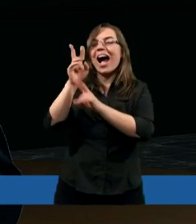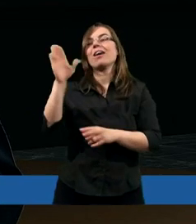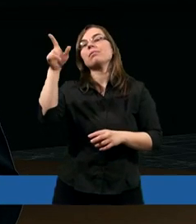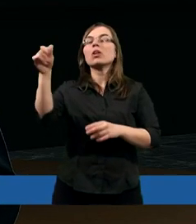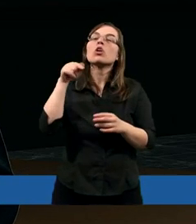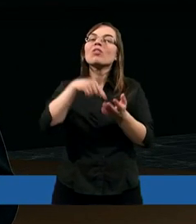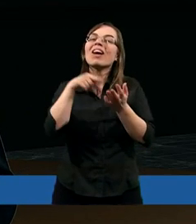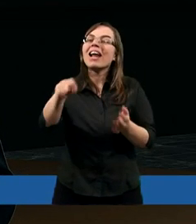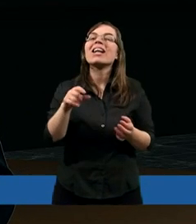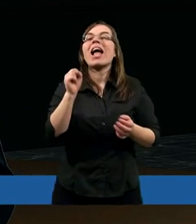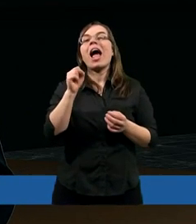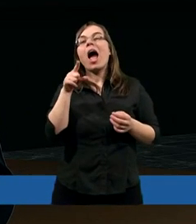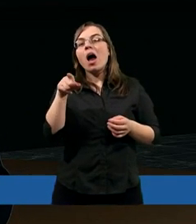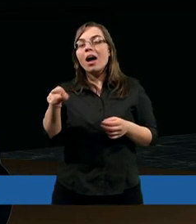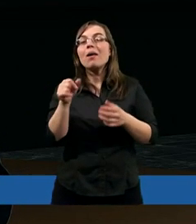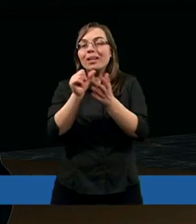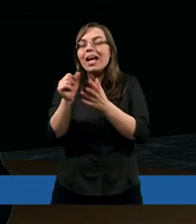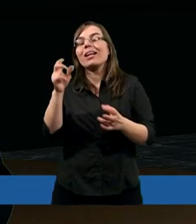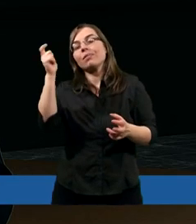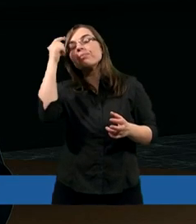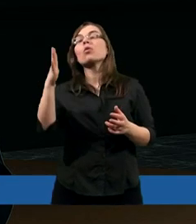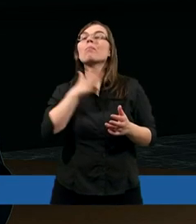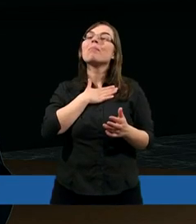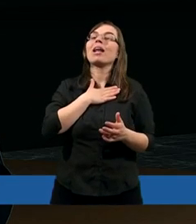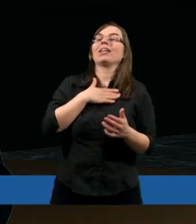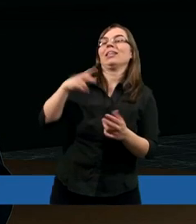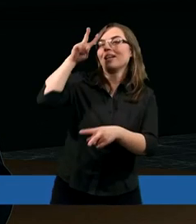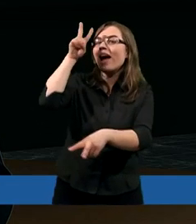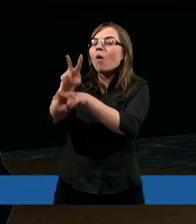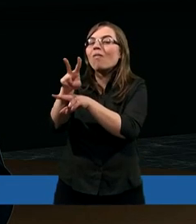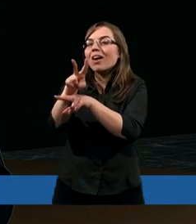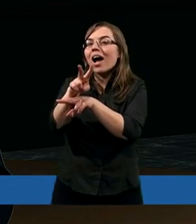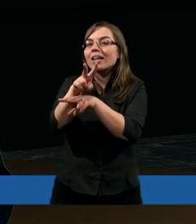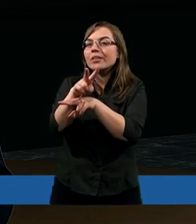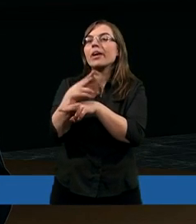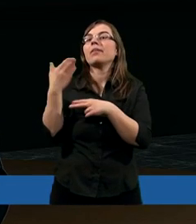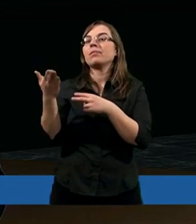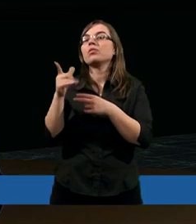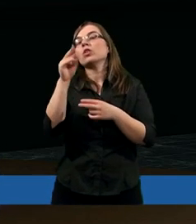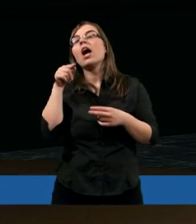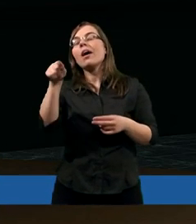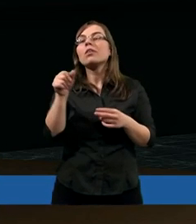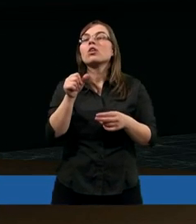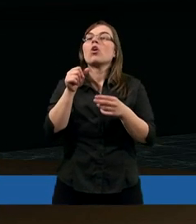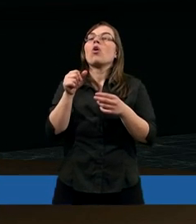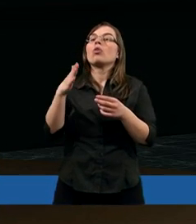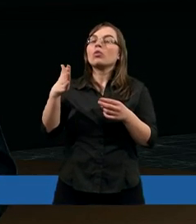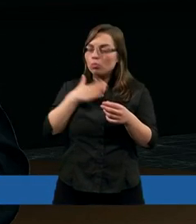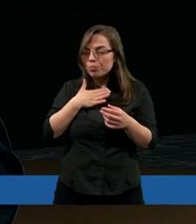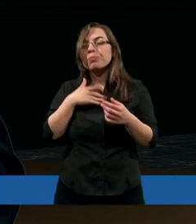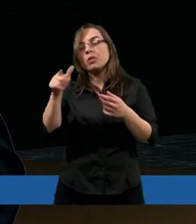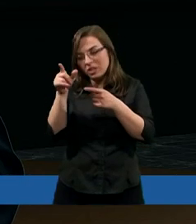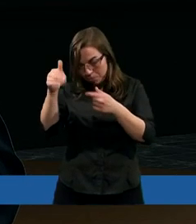trudność, to trzeba mieć zaufanie, że to upokorzenie się przed